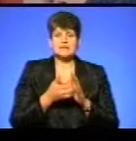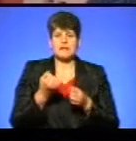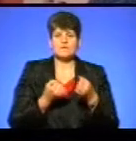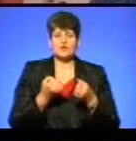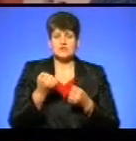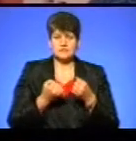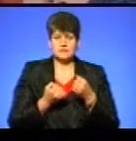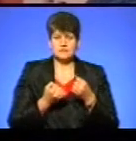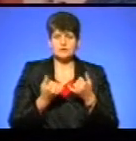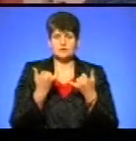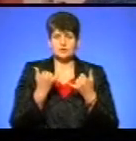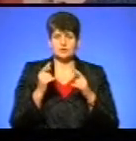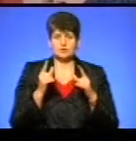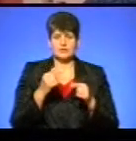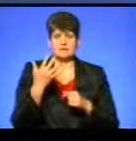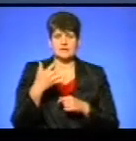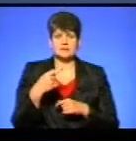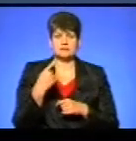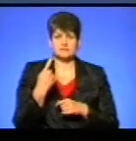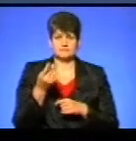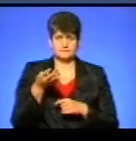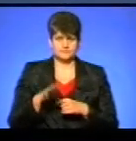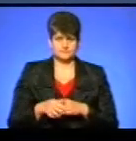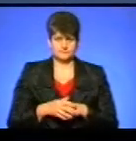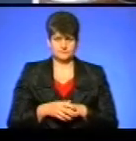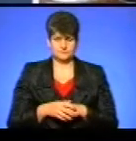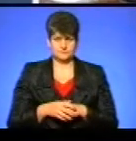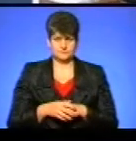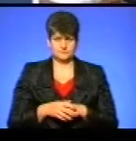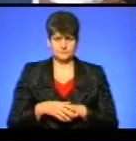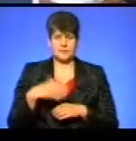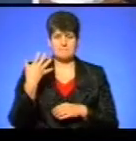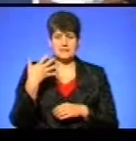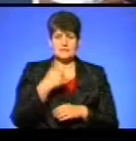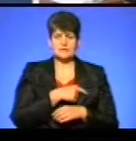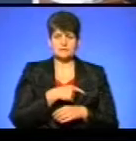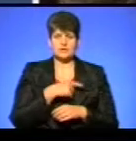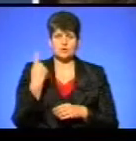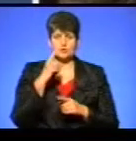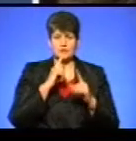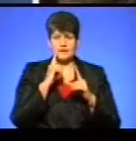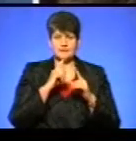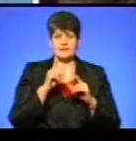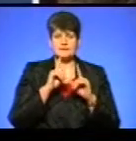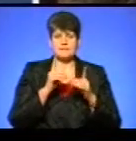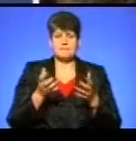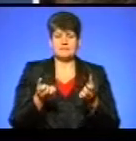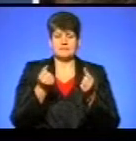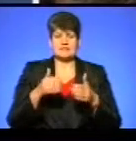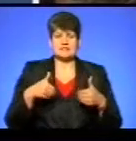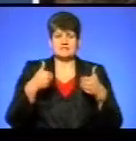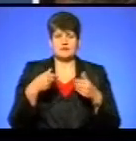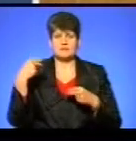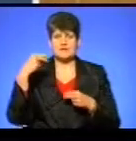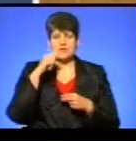на лінію нині вийшло 51 одиниці. 50 депутатів облради на сесії підтримали звернення до